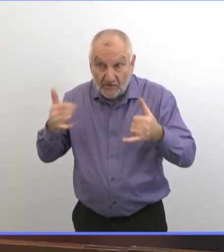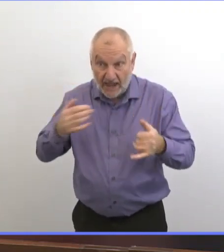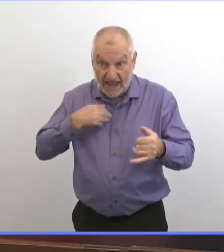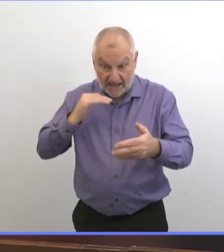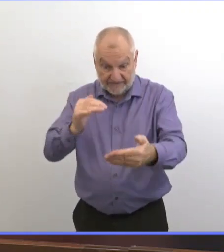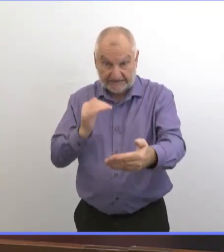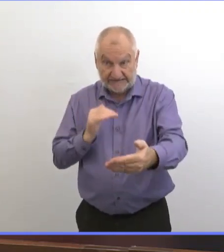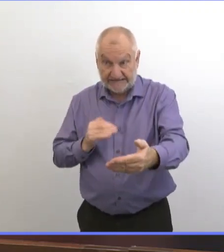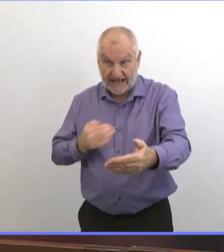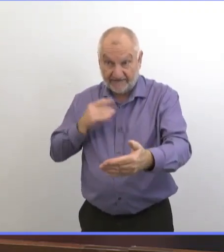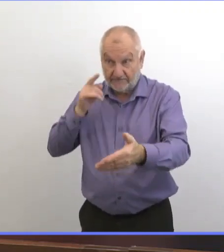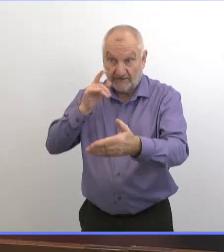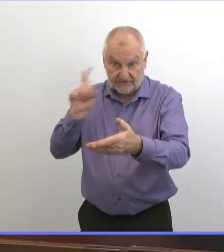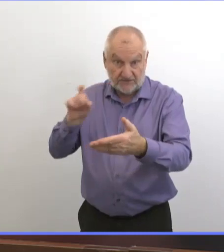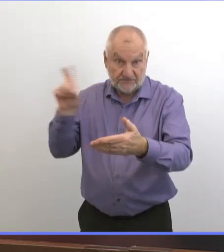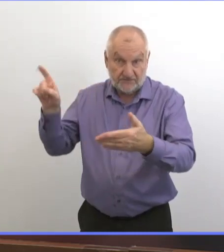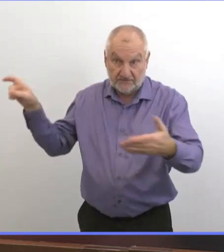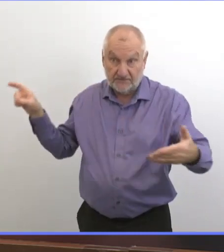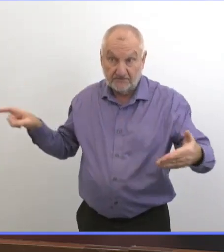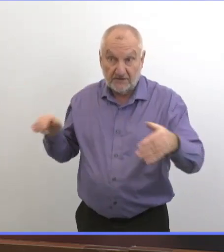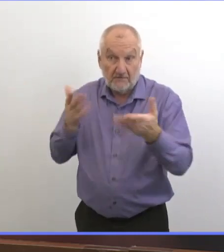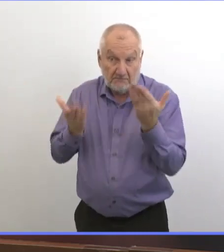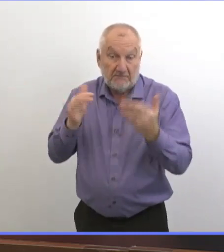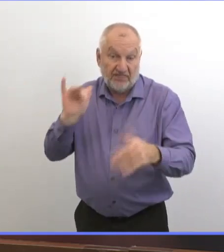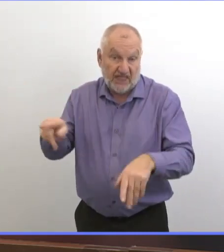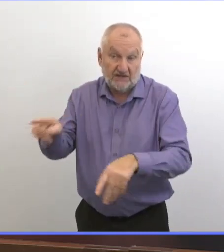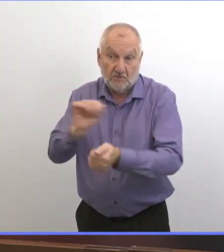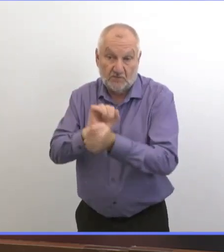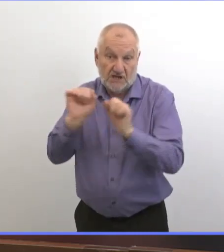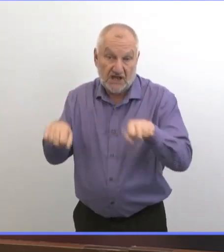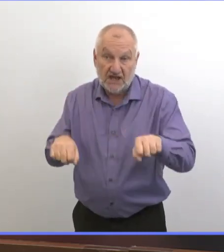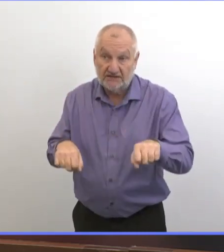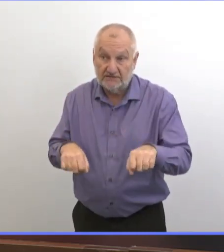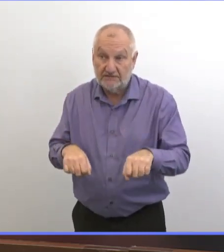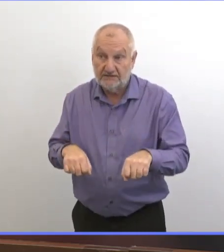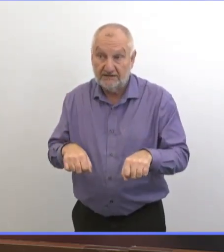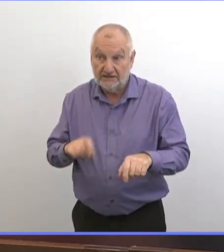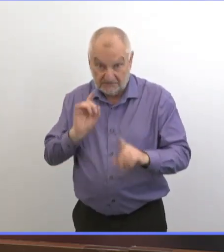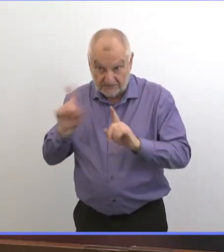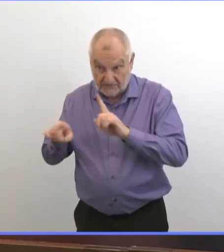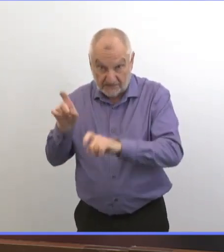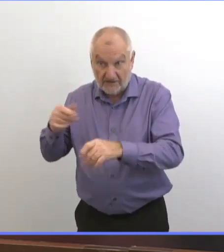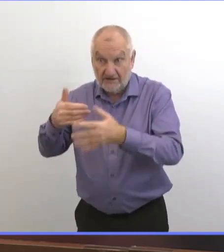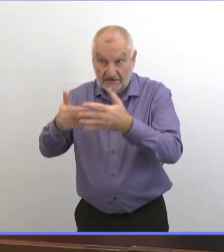Suivre un script, aviser les contacts. Dans certains cas,